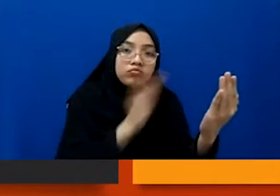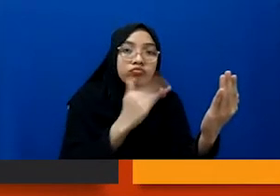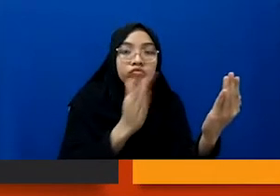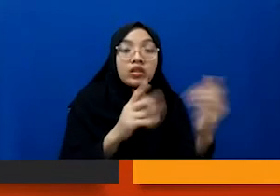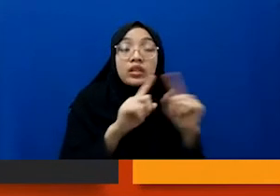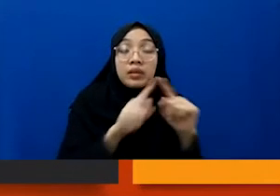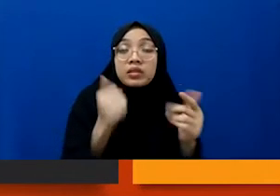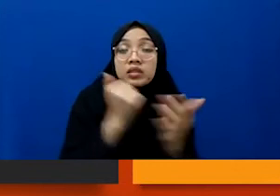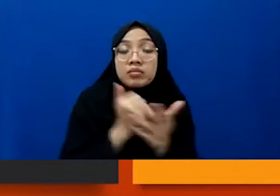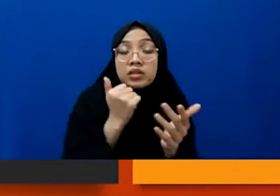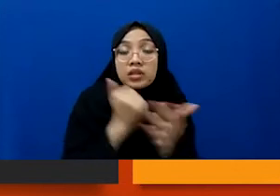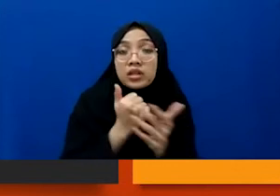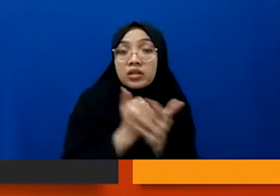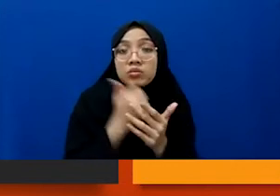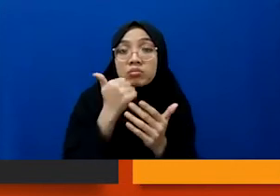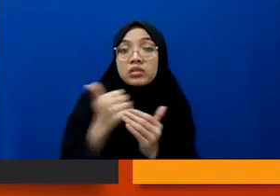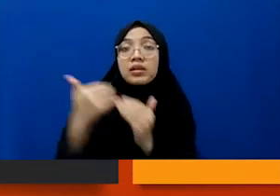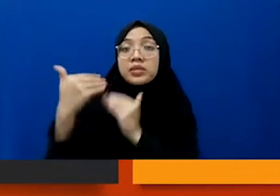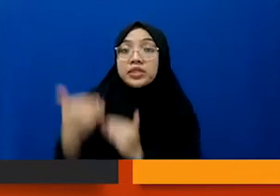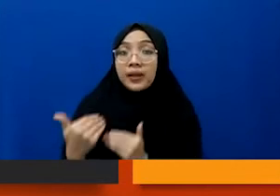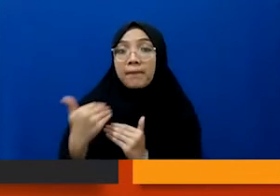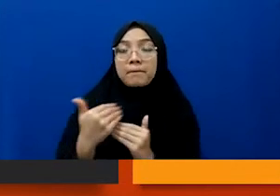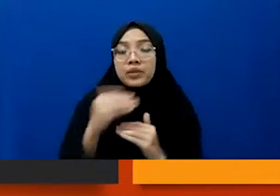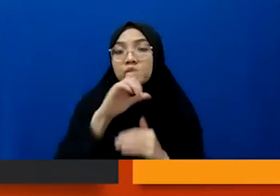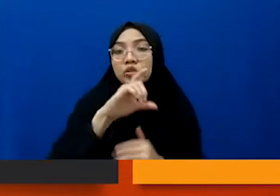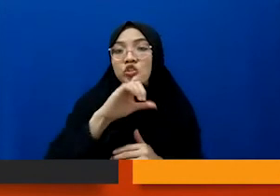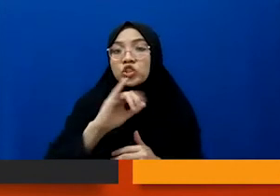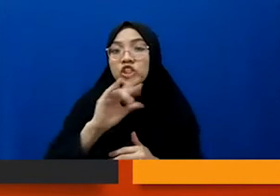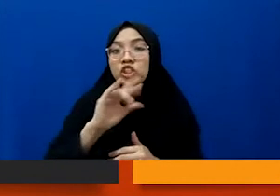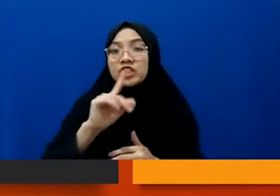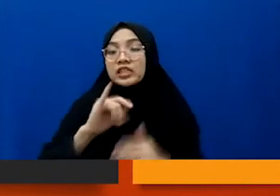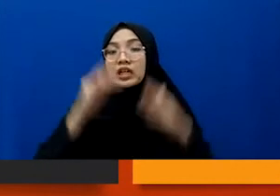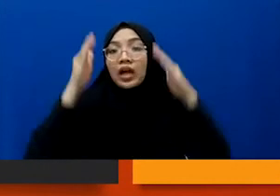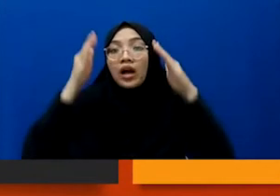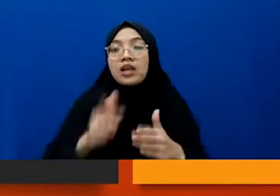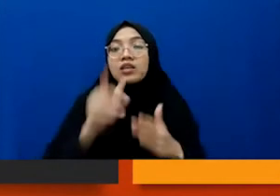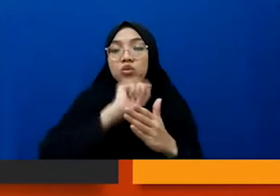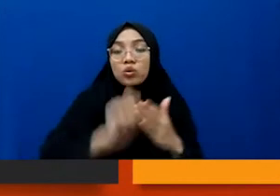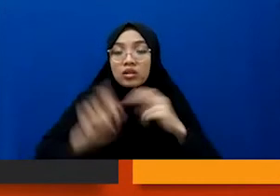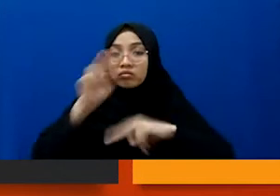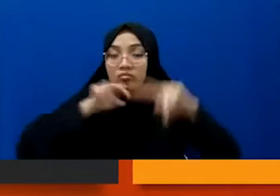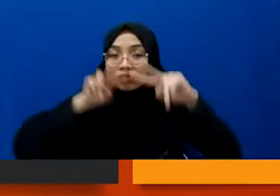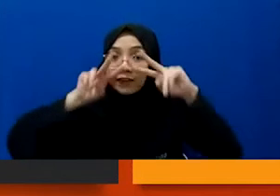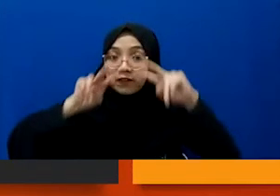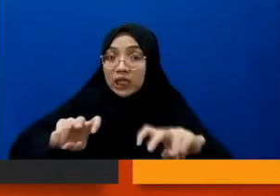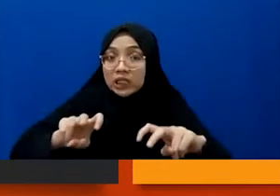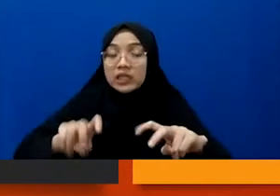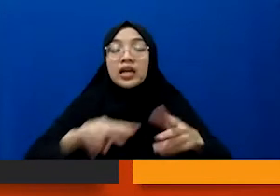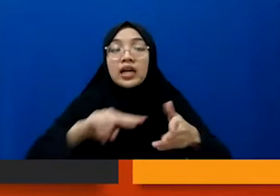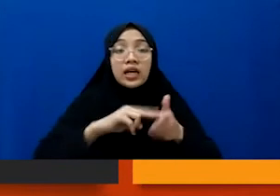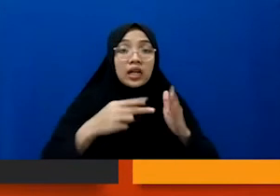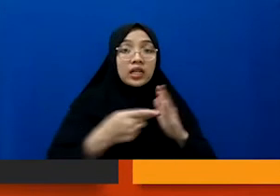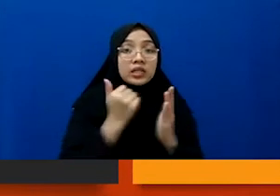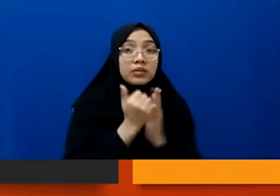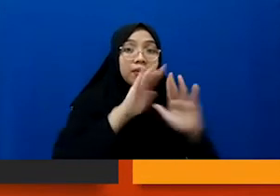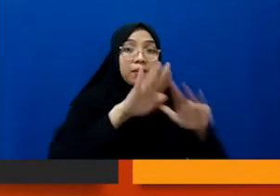tapi apakah itu kemudian menjamin, menjadi ciri khas dari sebuah tulisan investigasi, artinya apakah produk